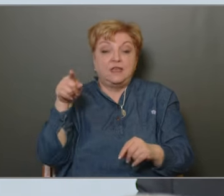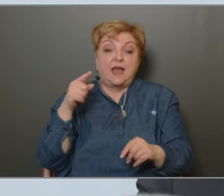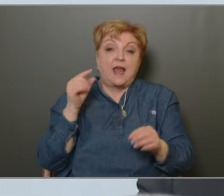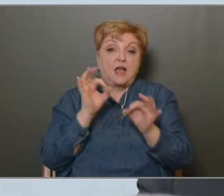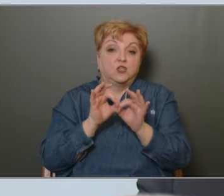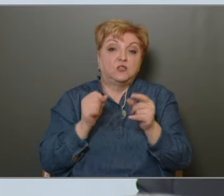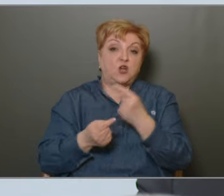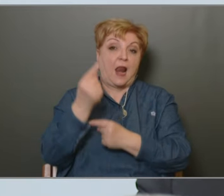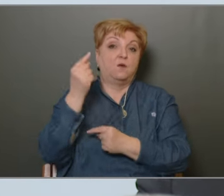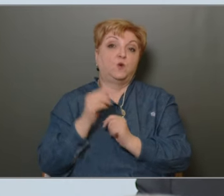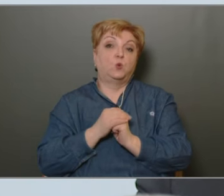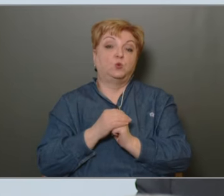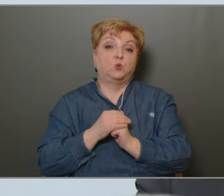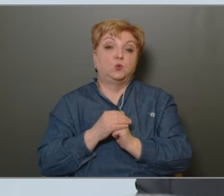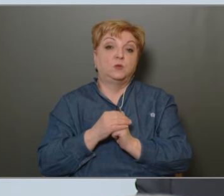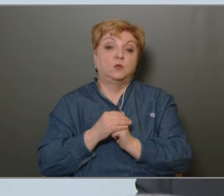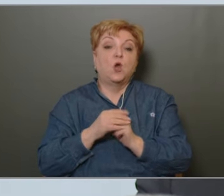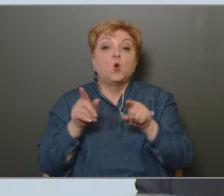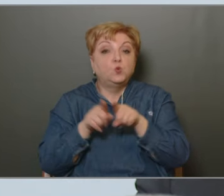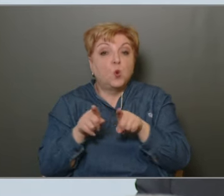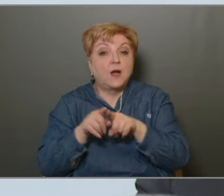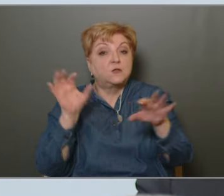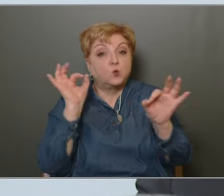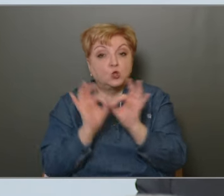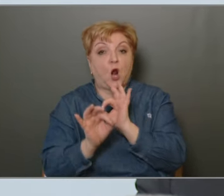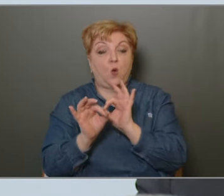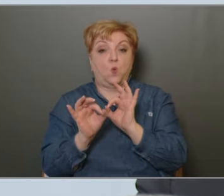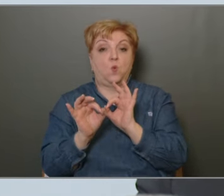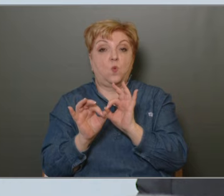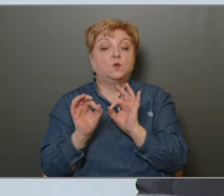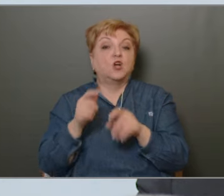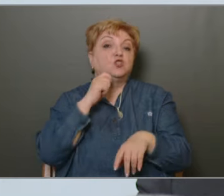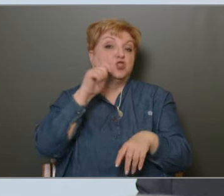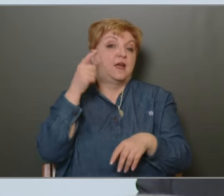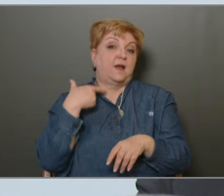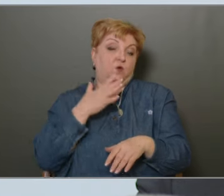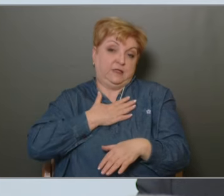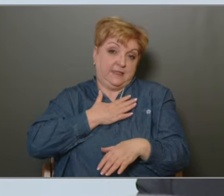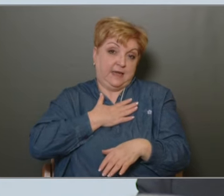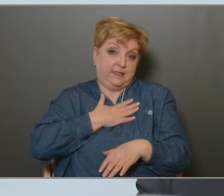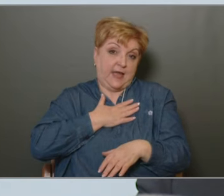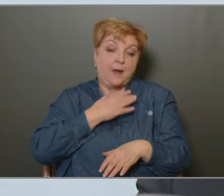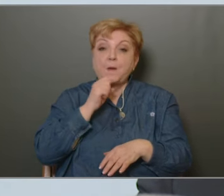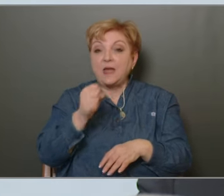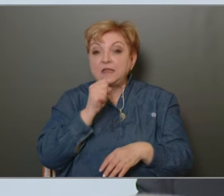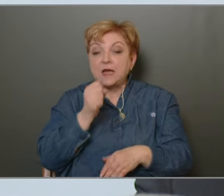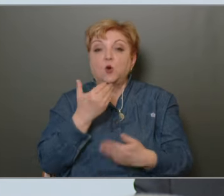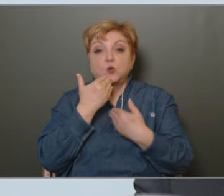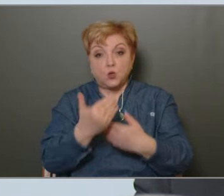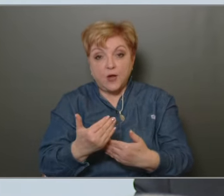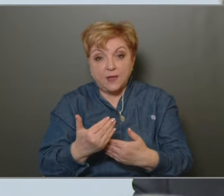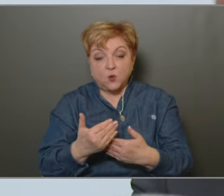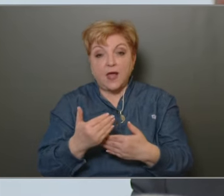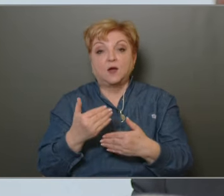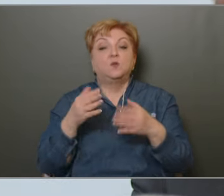is előfordulnak Mint ahogy az unokázó csalók esetében nagyon nagy sikere volt Szerintem a médiának is köszönhető, hogy olyan